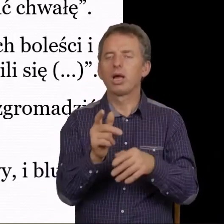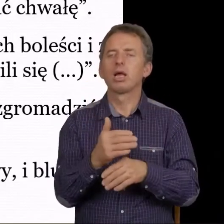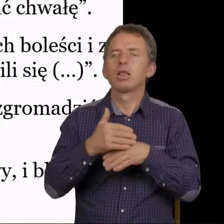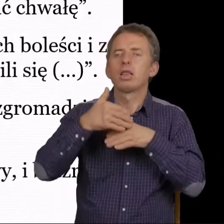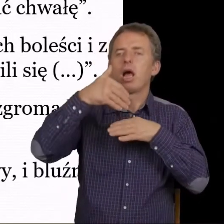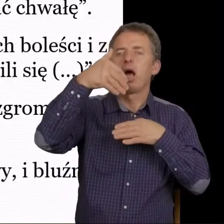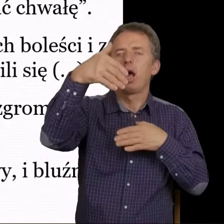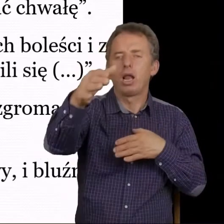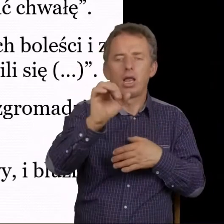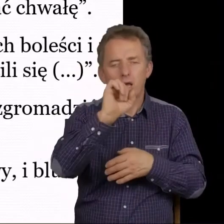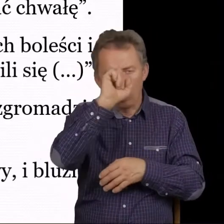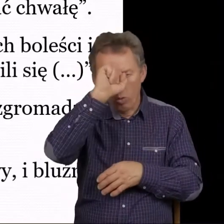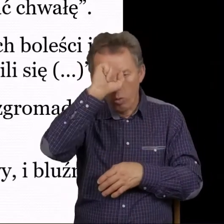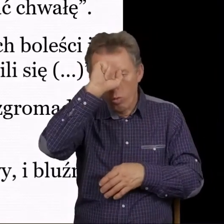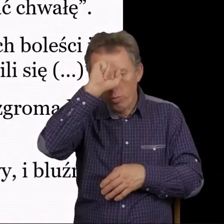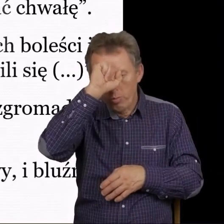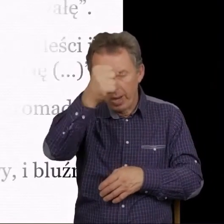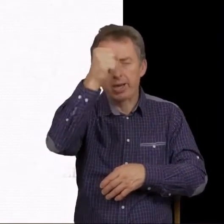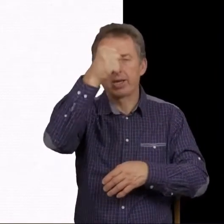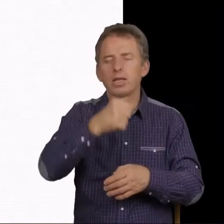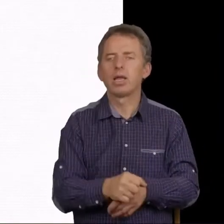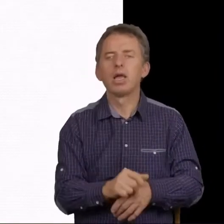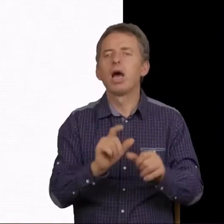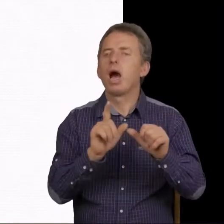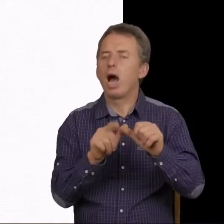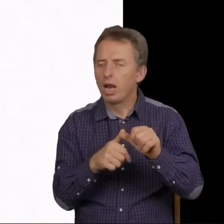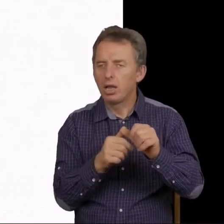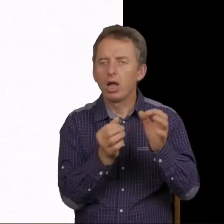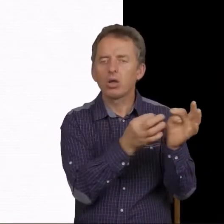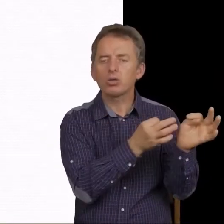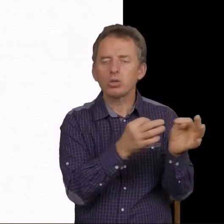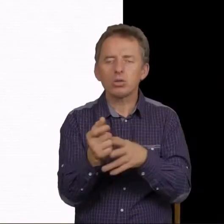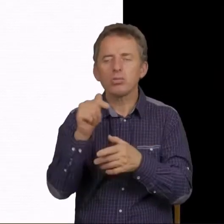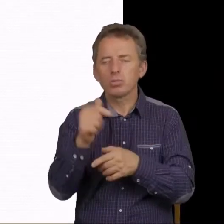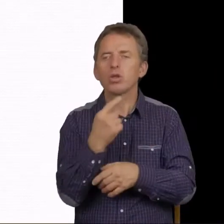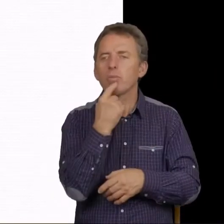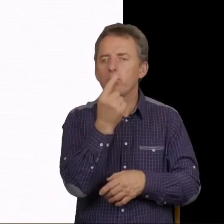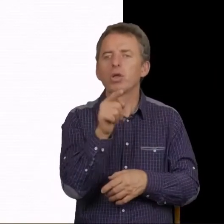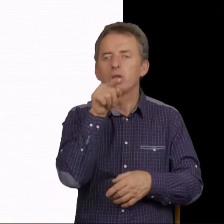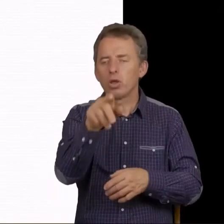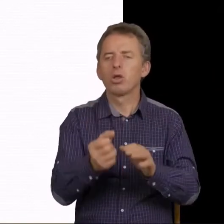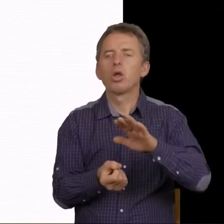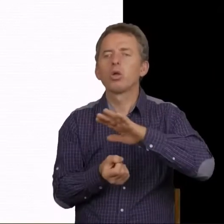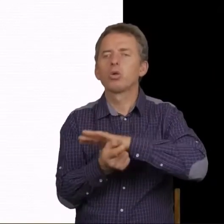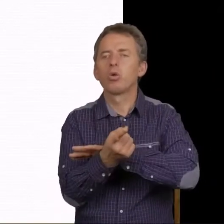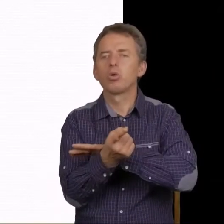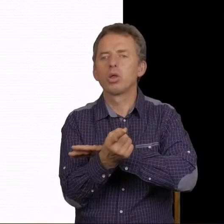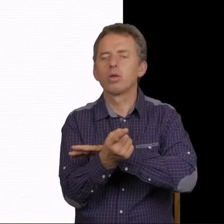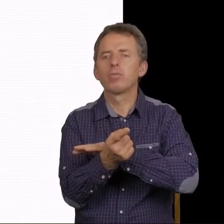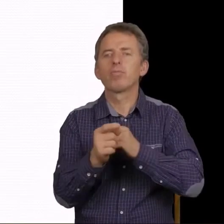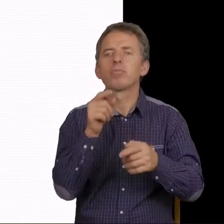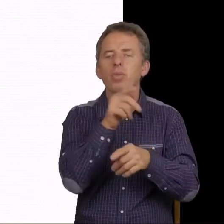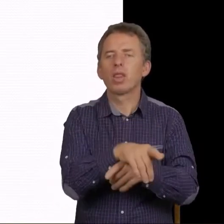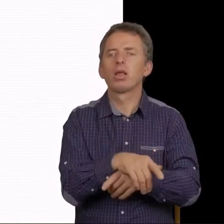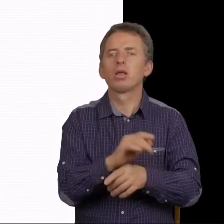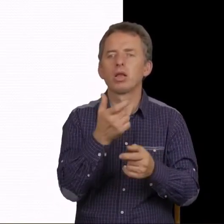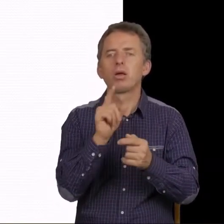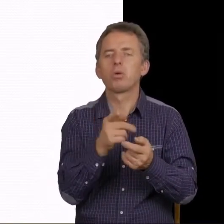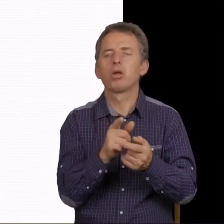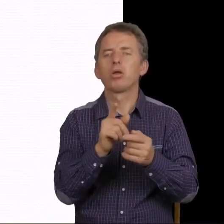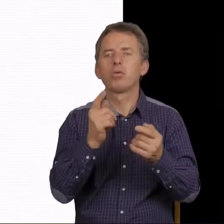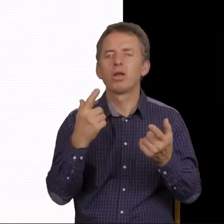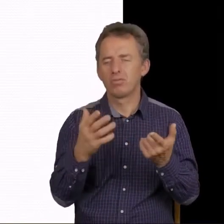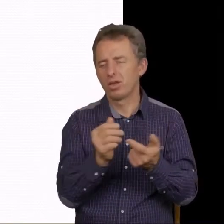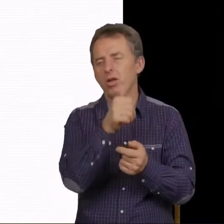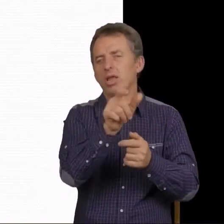upartym. Ale od razu musimy powiedzieć, że to jest skutek pewnych decyzji cząstkowych, jakie się podejmuje.